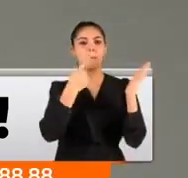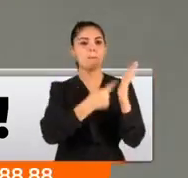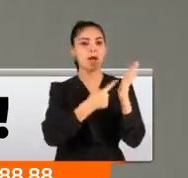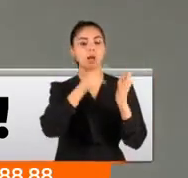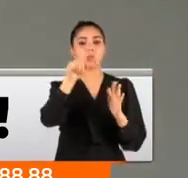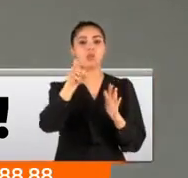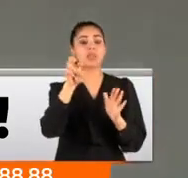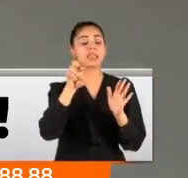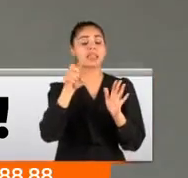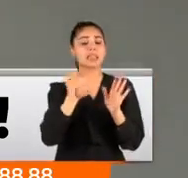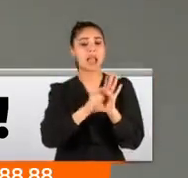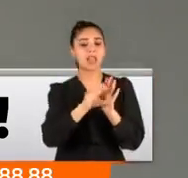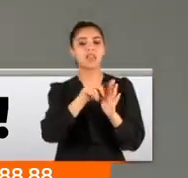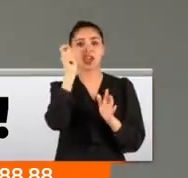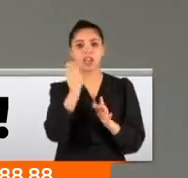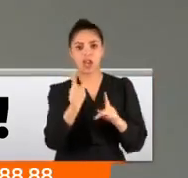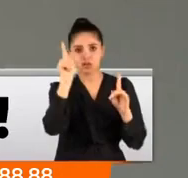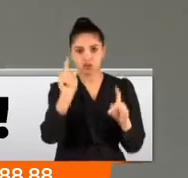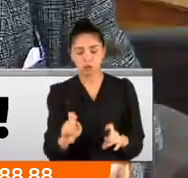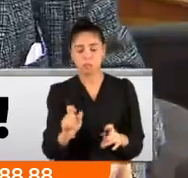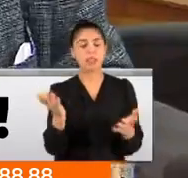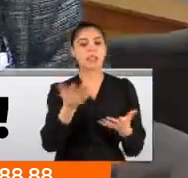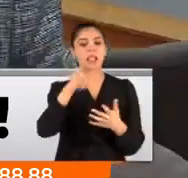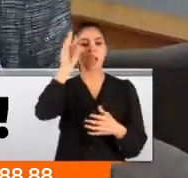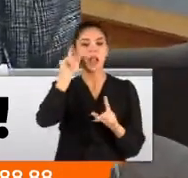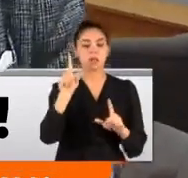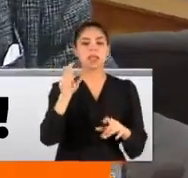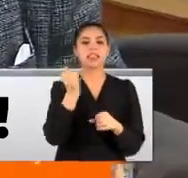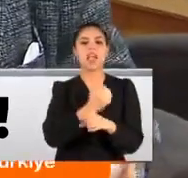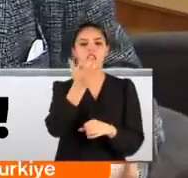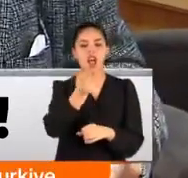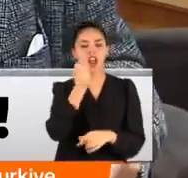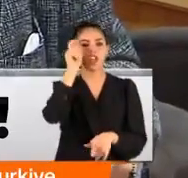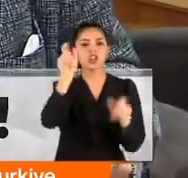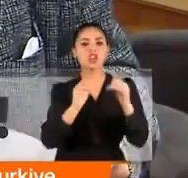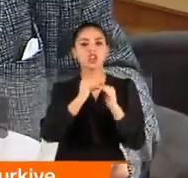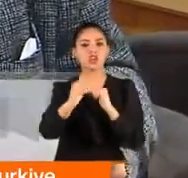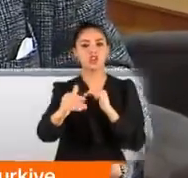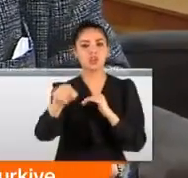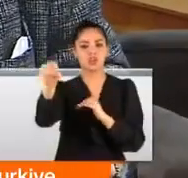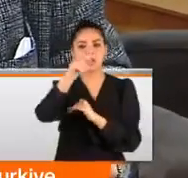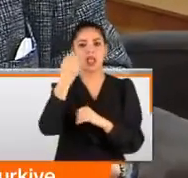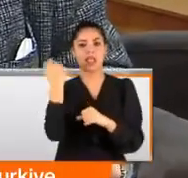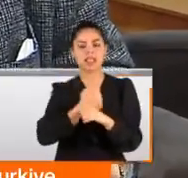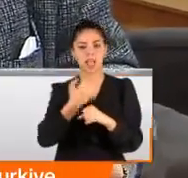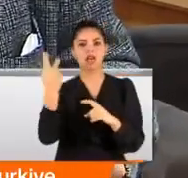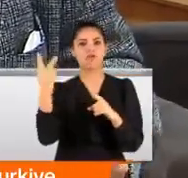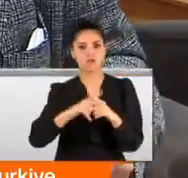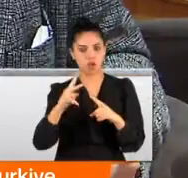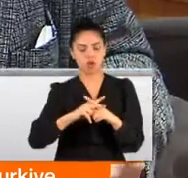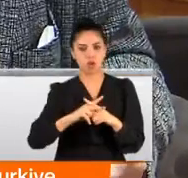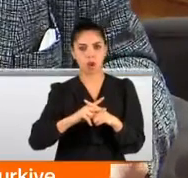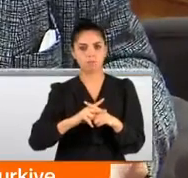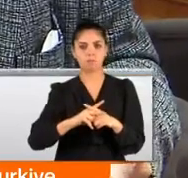Peki sertifikanın orijinal olup olmadığını nasıl anlarız? Taş alacak kişilerin hem taşın faturasını,